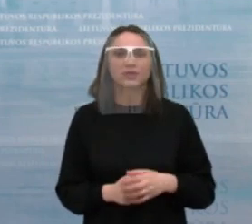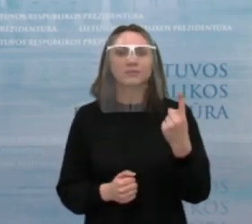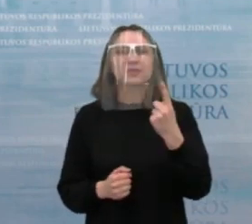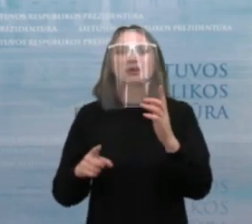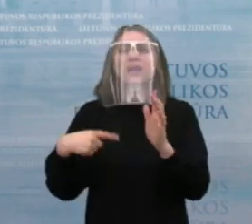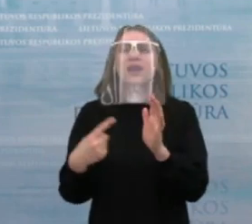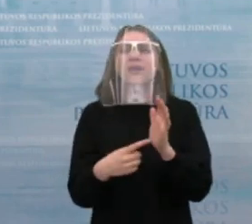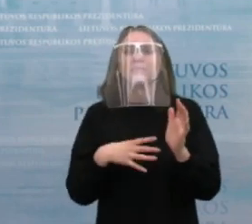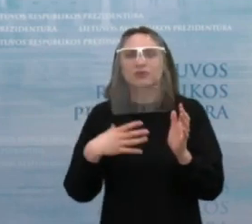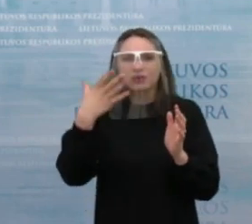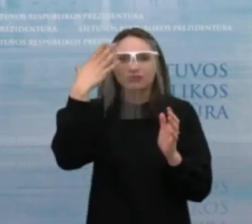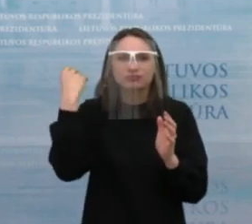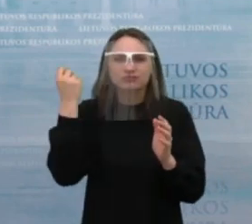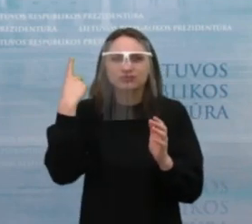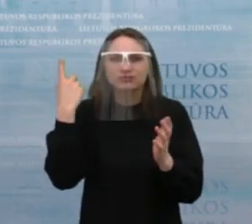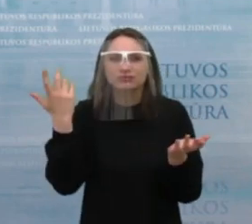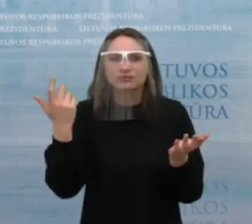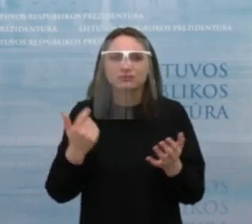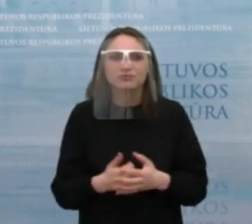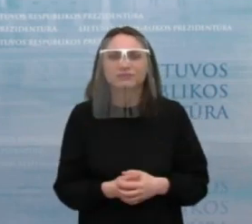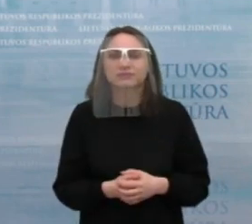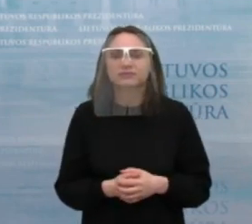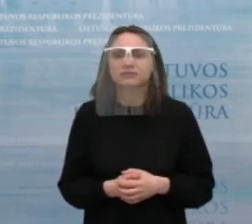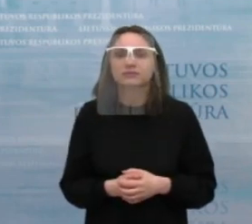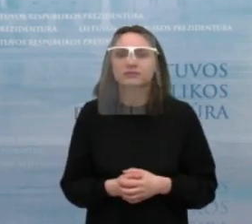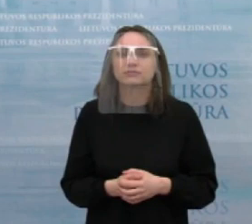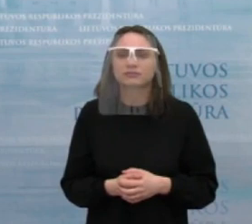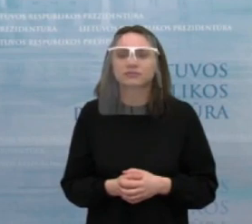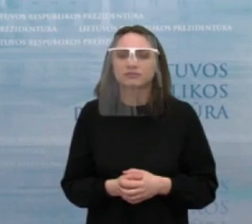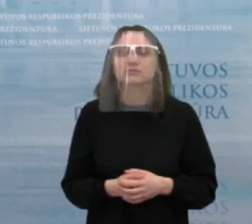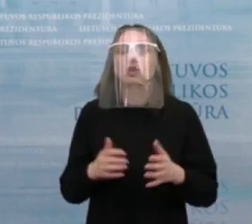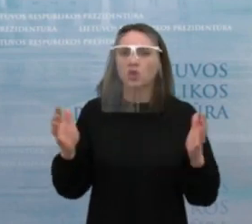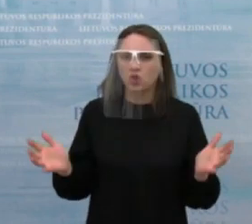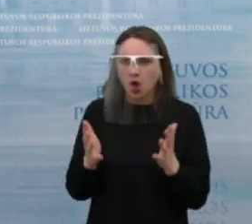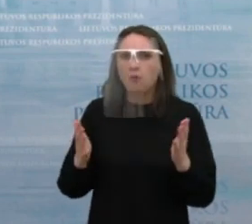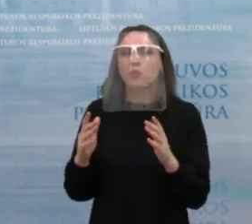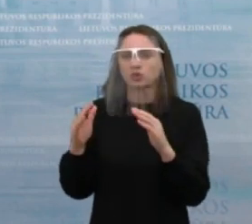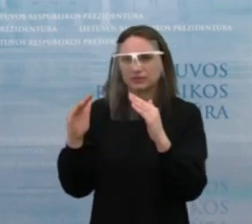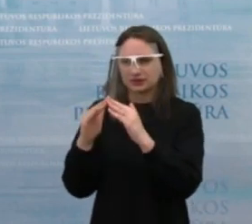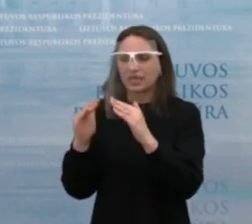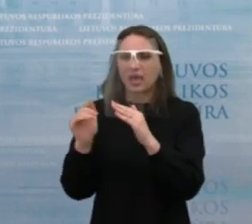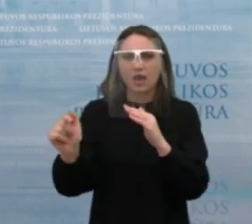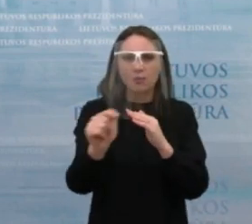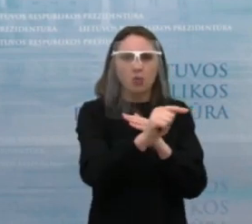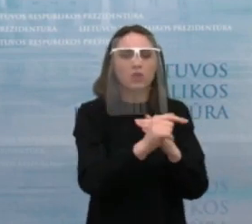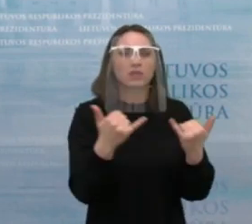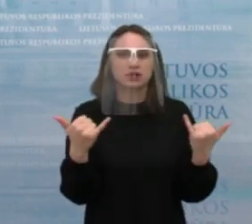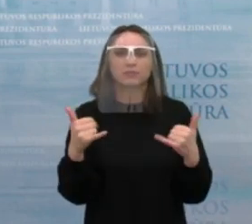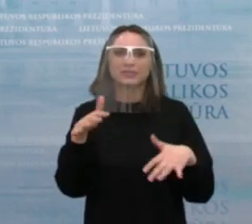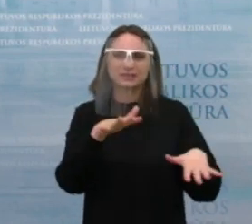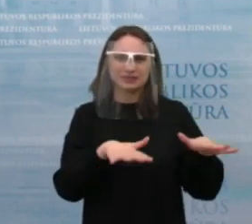dar priminkit, jeigu galit. Kokia yra dabar situacija? Globos įsteigosje tikrai pakankamai